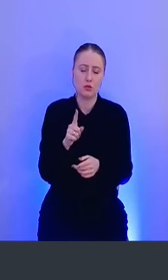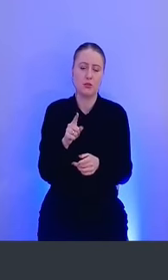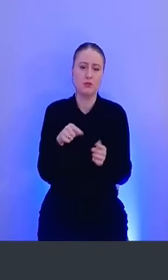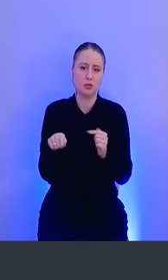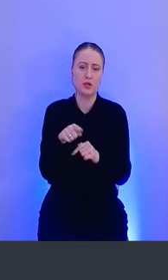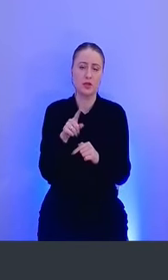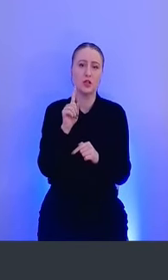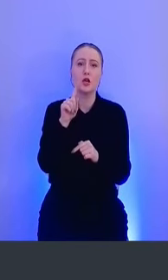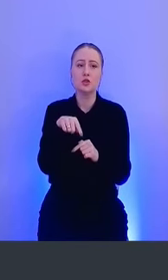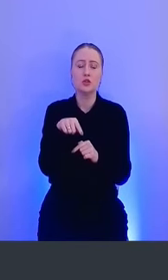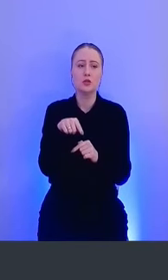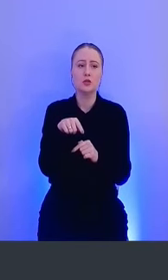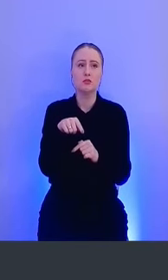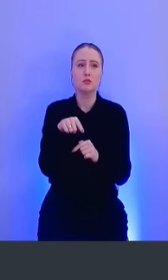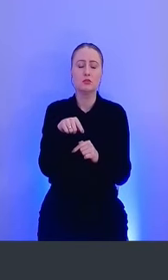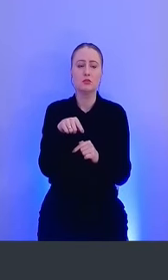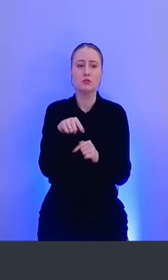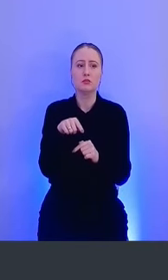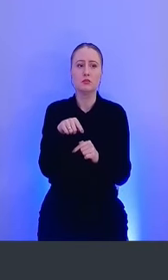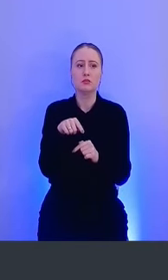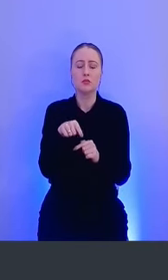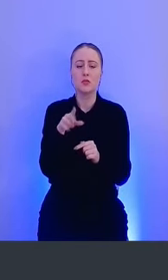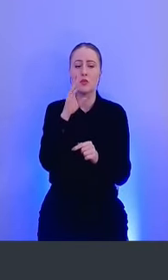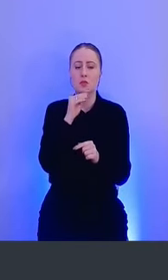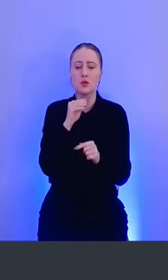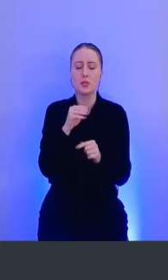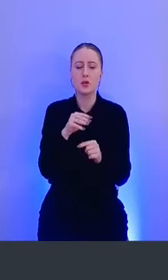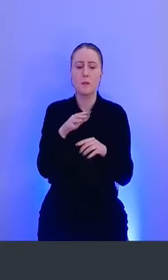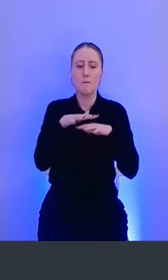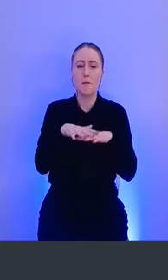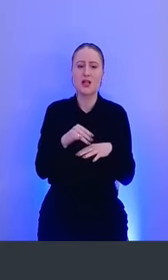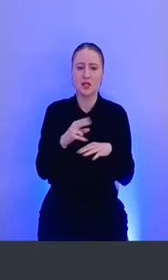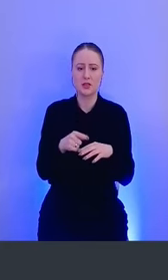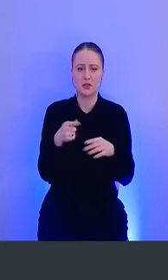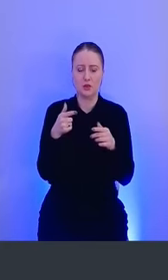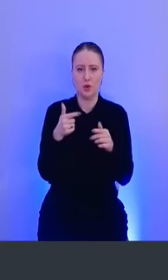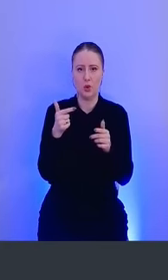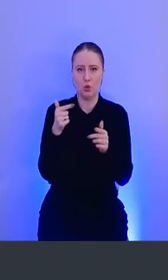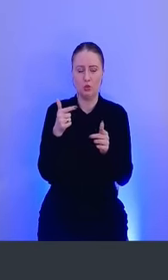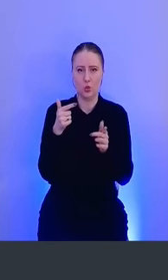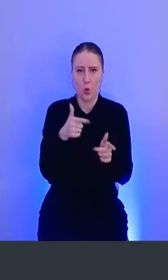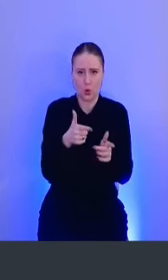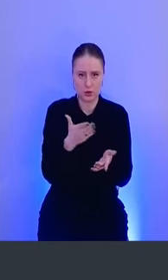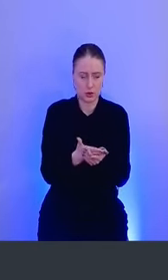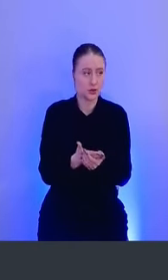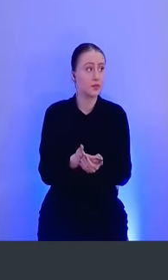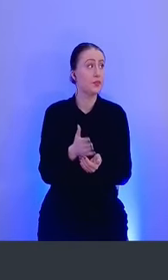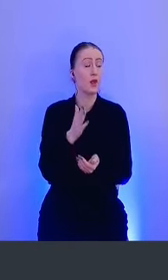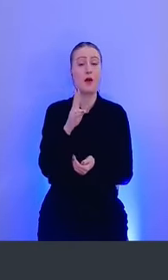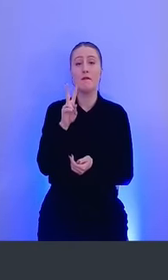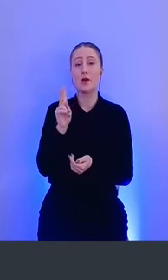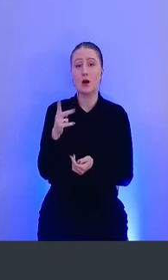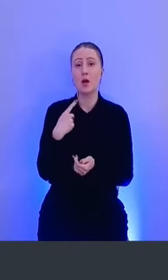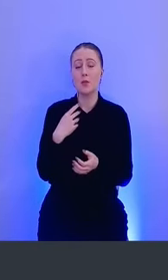даже довольно большую часть майтра-атак матрицы. Мы в ВК заботимся о